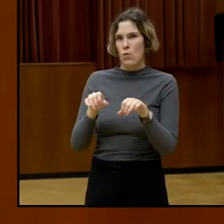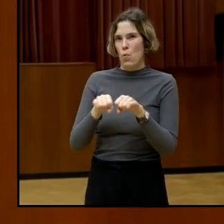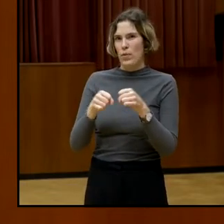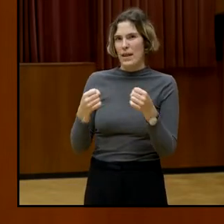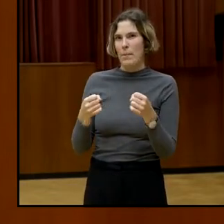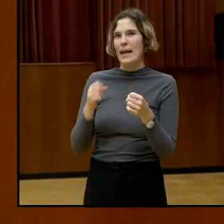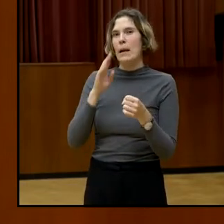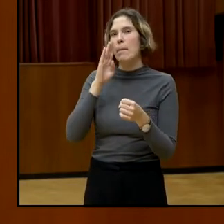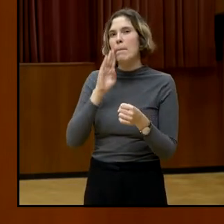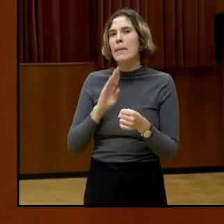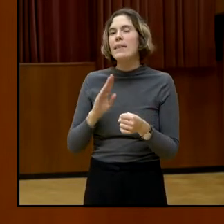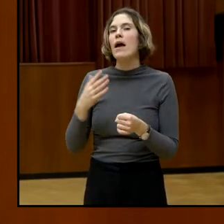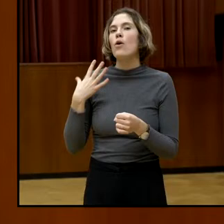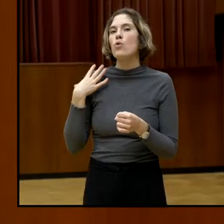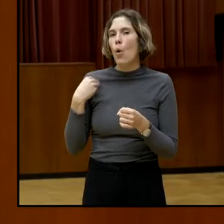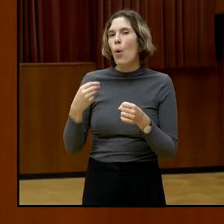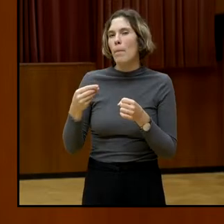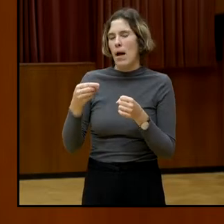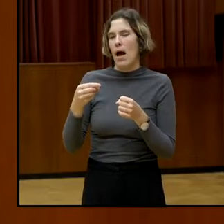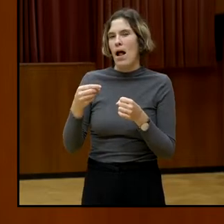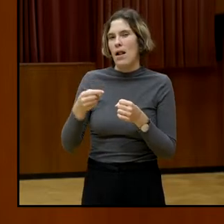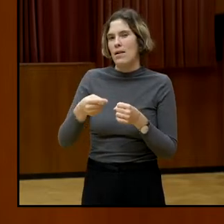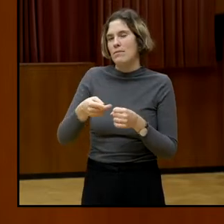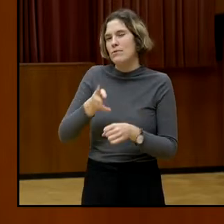oder die Anmerkung?